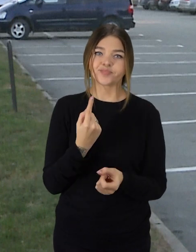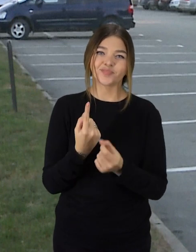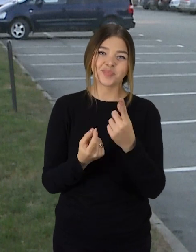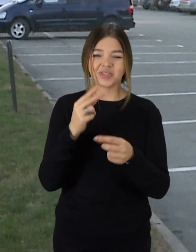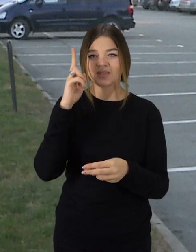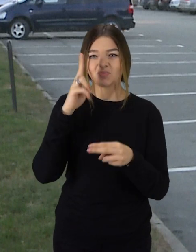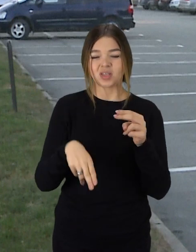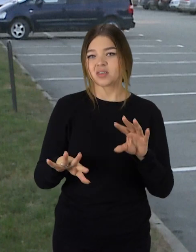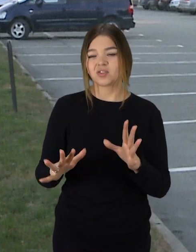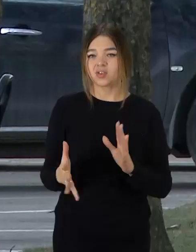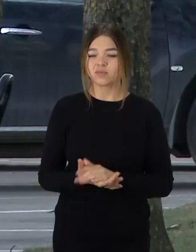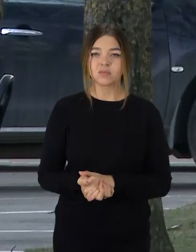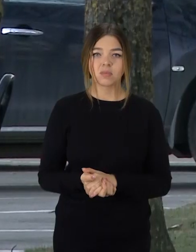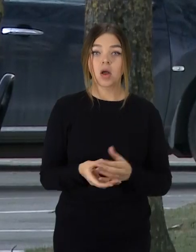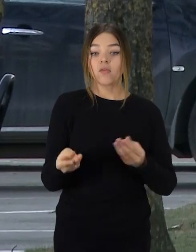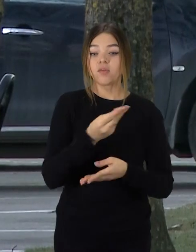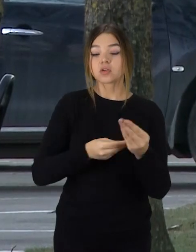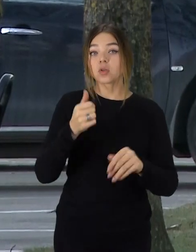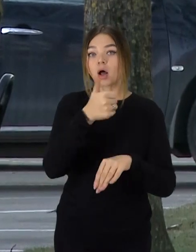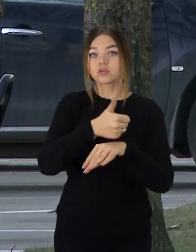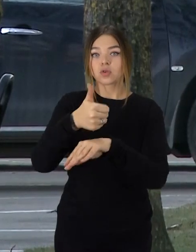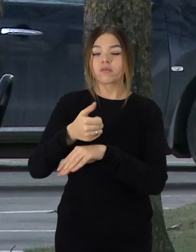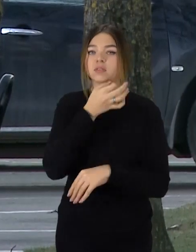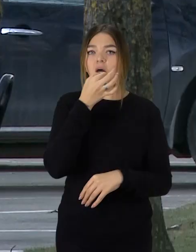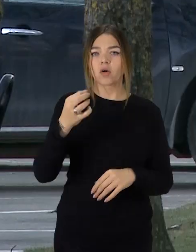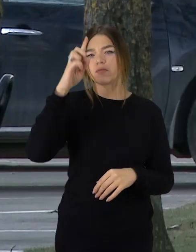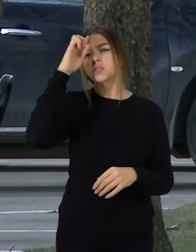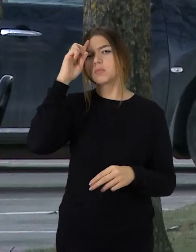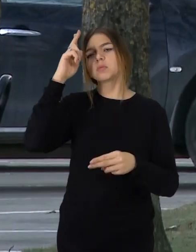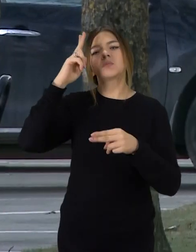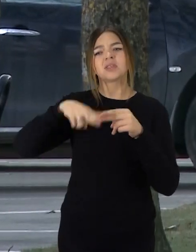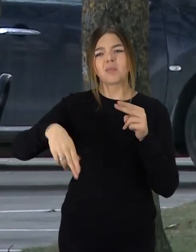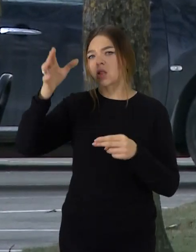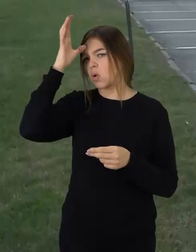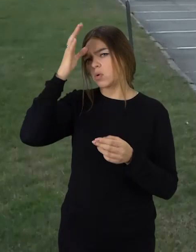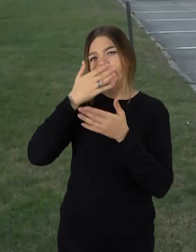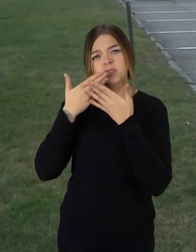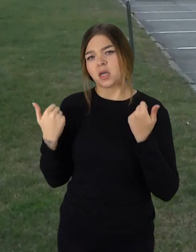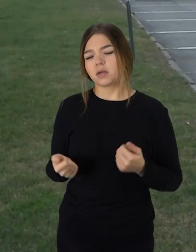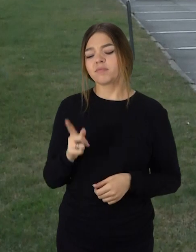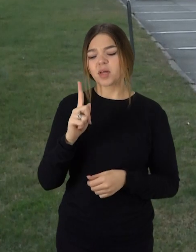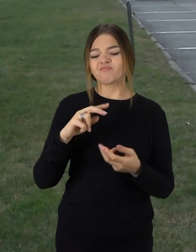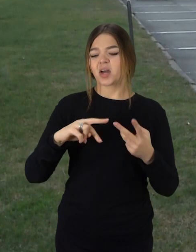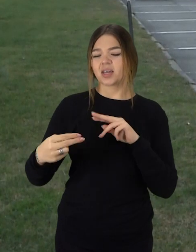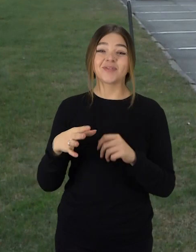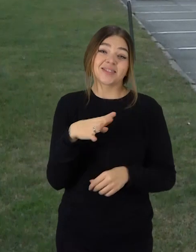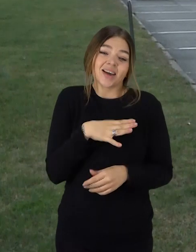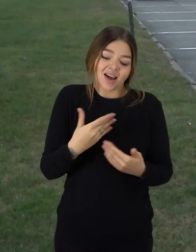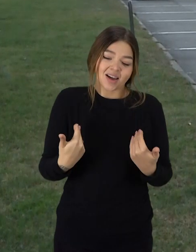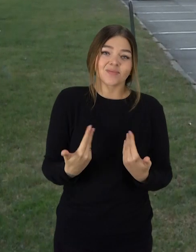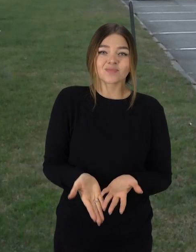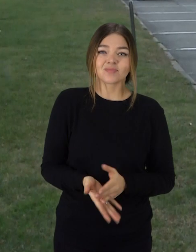naujus klausimus reikia spręsti. Kalbinti verslo atstovai sako, kad šis vyriausybės sprendimas yra nelogiškas, tačiau nieko pakeisti negalintys.